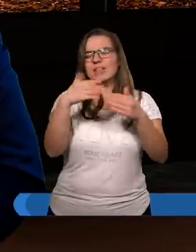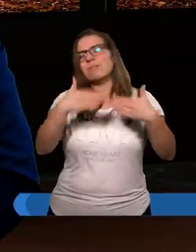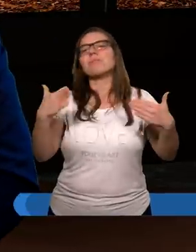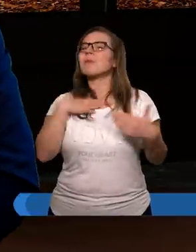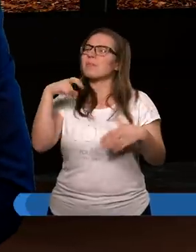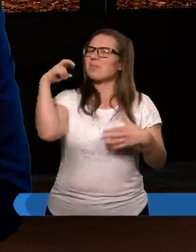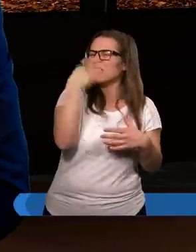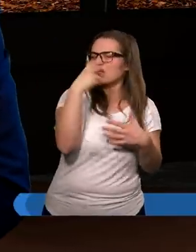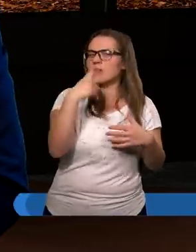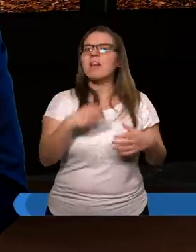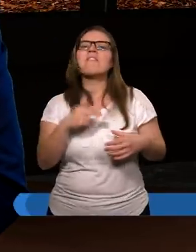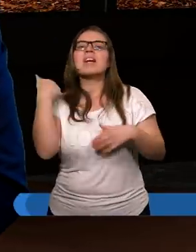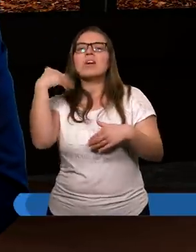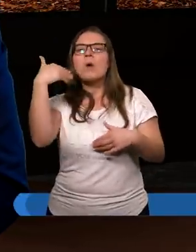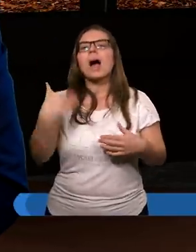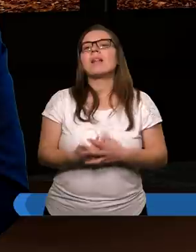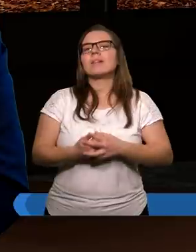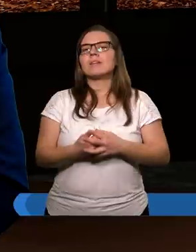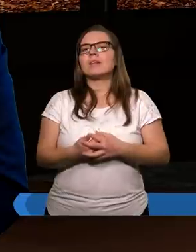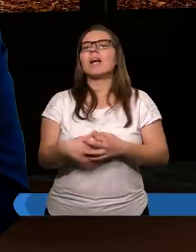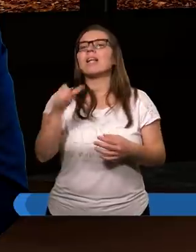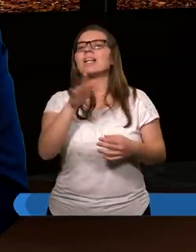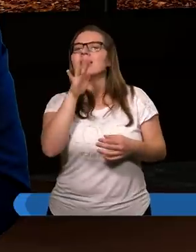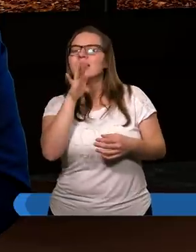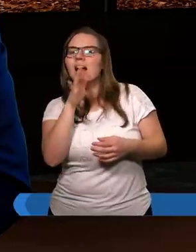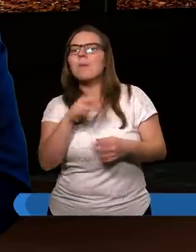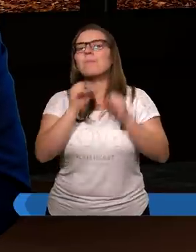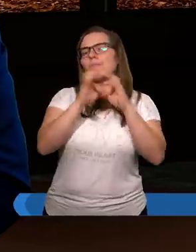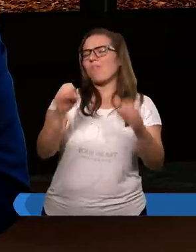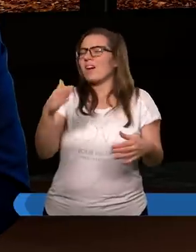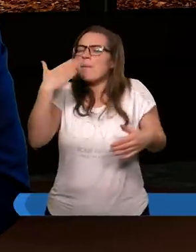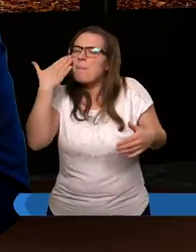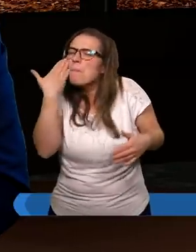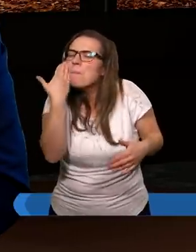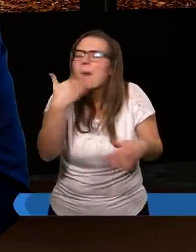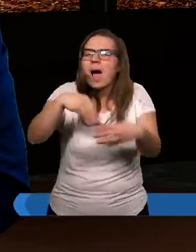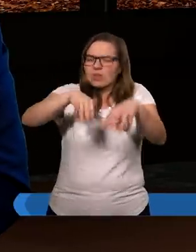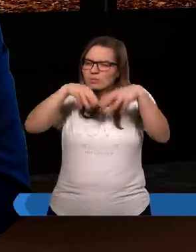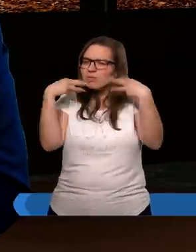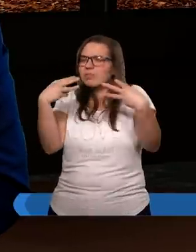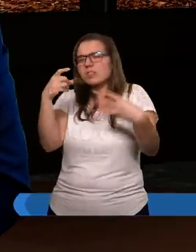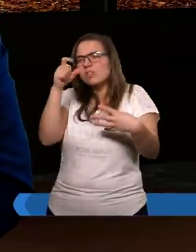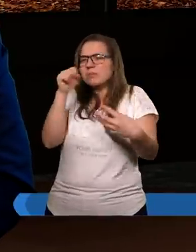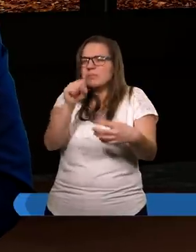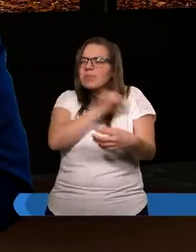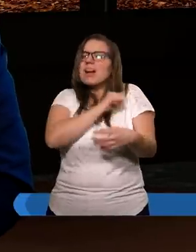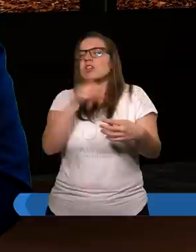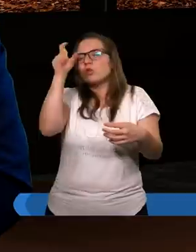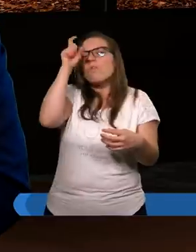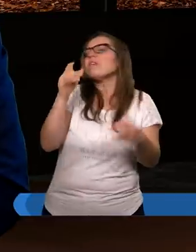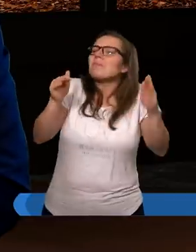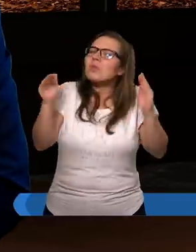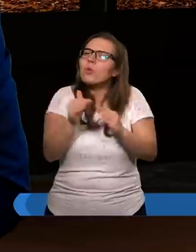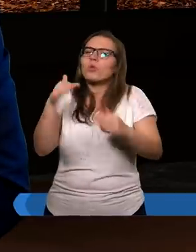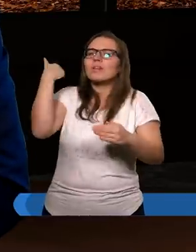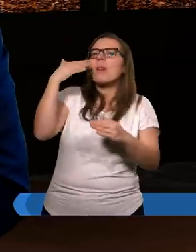ciekawe wykłady. Przyjechał Żyd. Żyd z Izraela, profesor, bardzo fajny człowiek. I przeprowadził taki krótki wykład